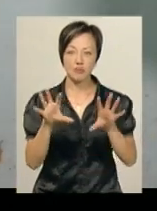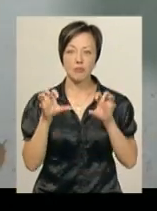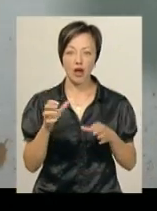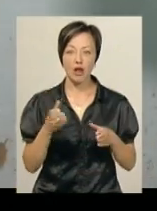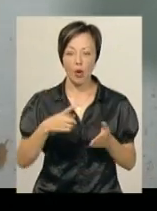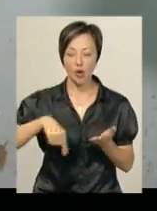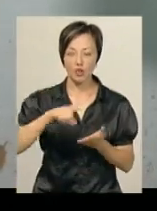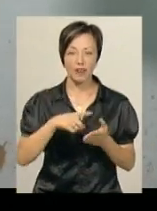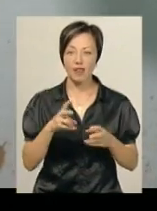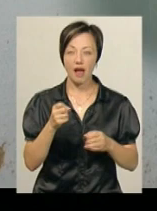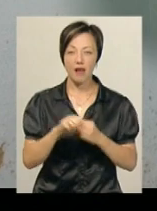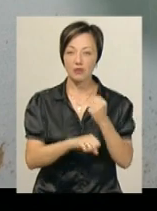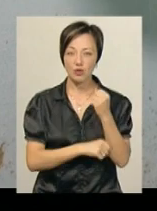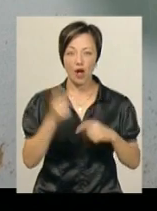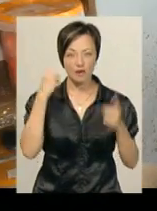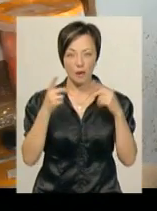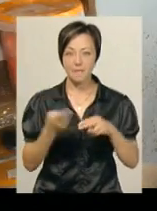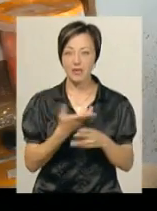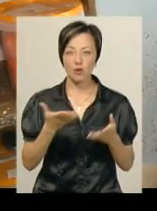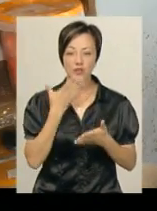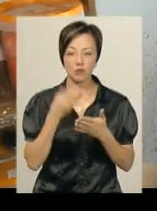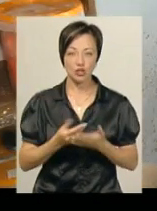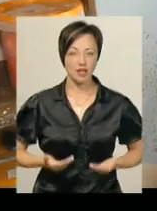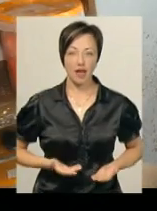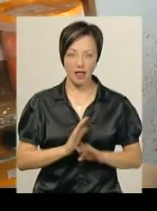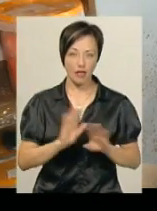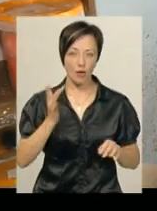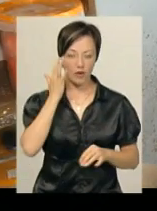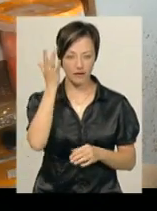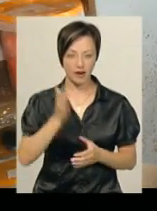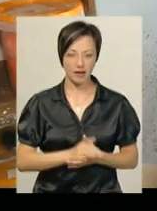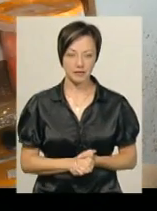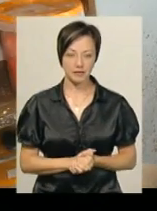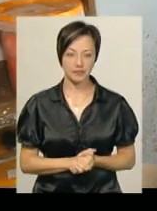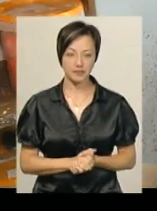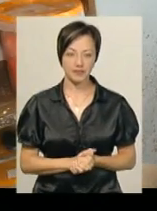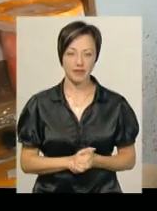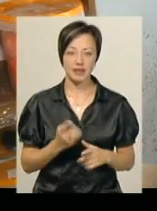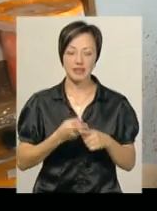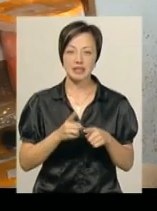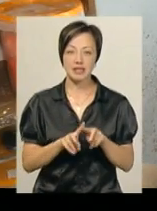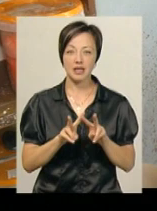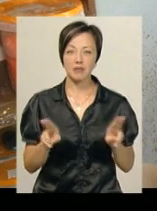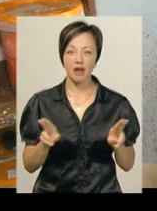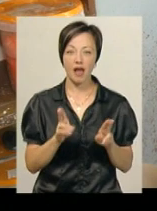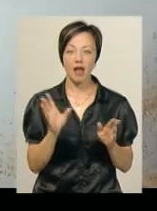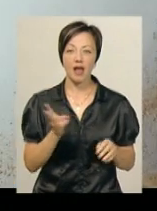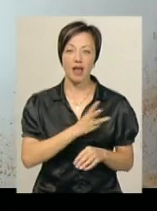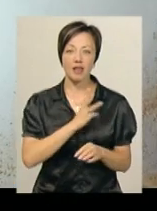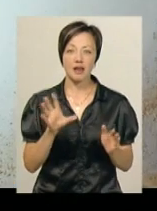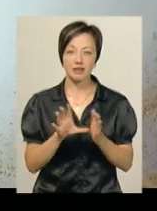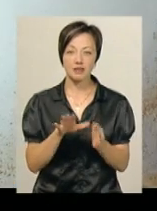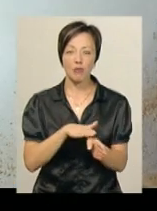як ремесло, а як творчість, без якої, каже, свого життя не уявляє. Важливо, це ніби як енергетичне